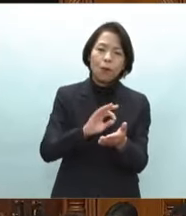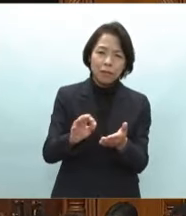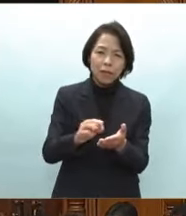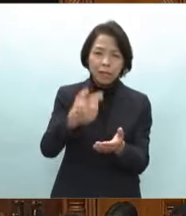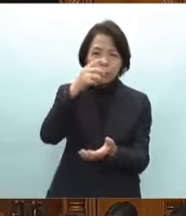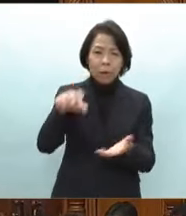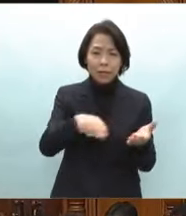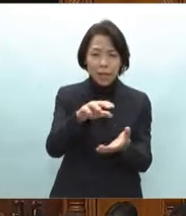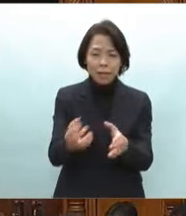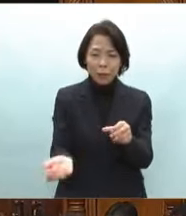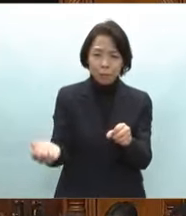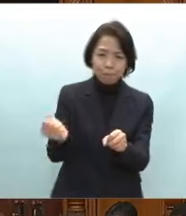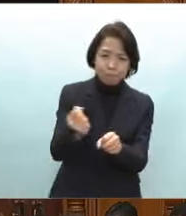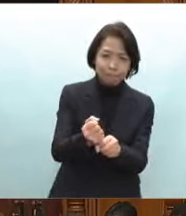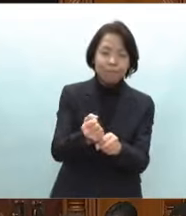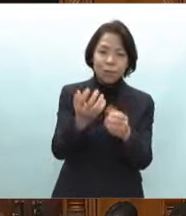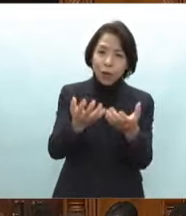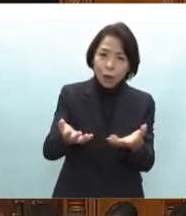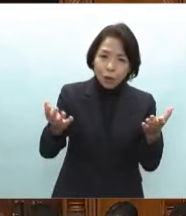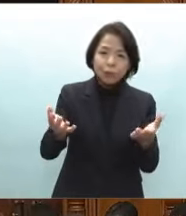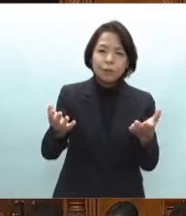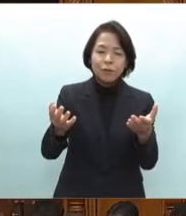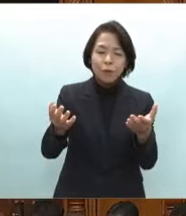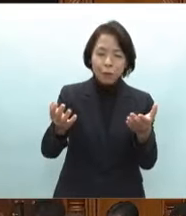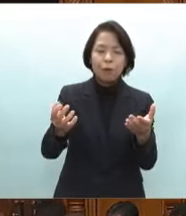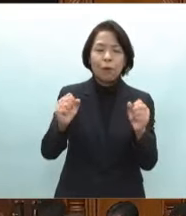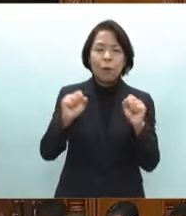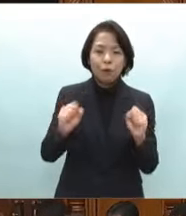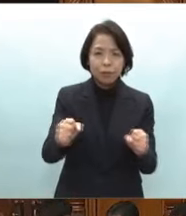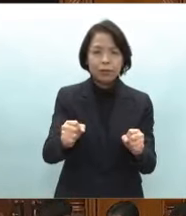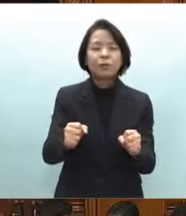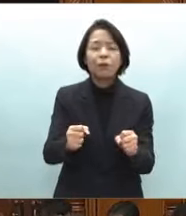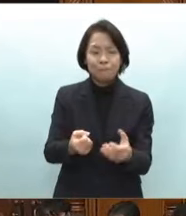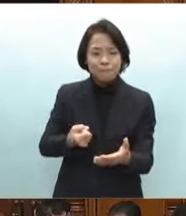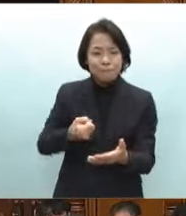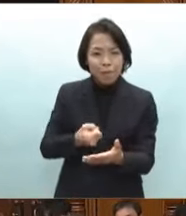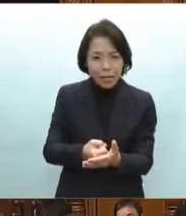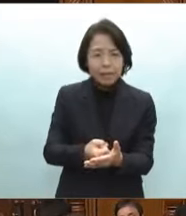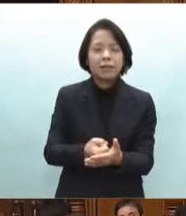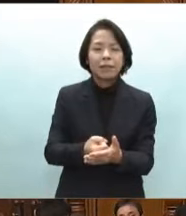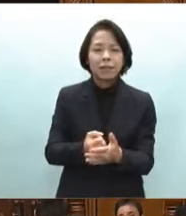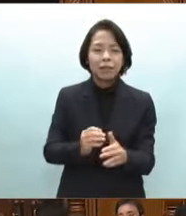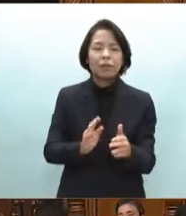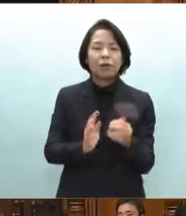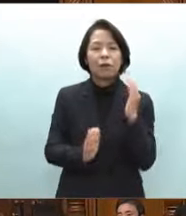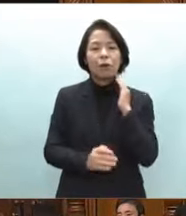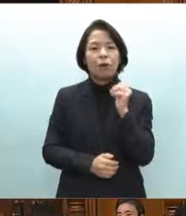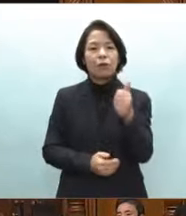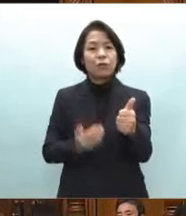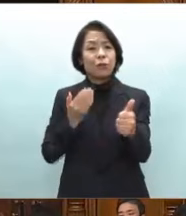災地の復旧復興を成し遂げる断固たる決意を岸田総理にお伺いいたします